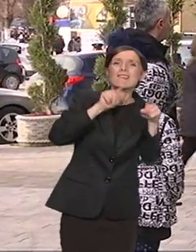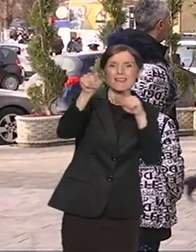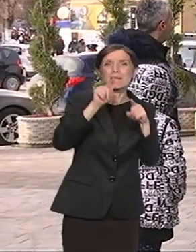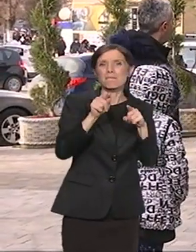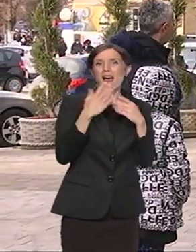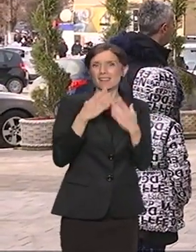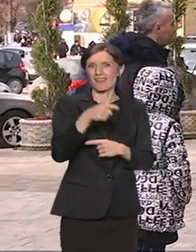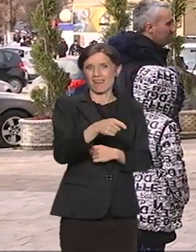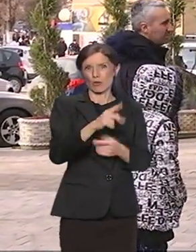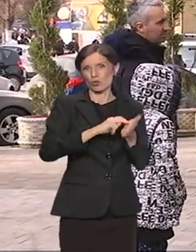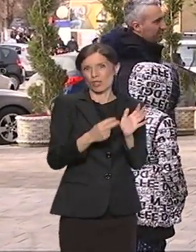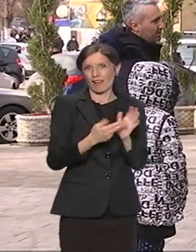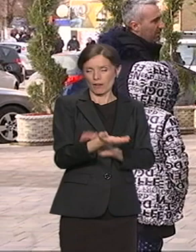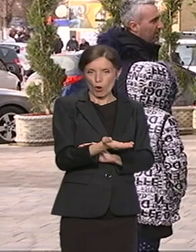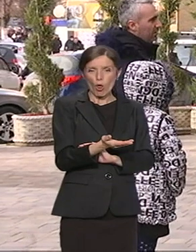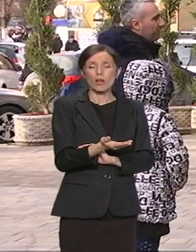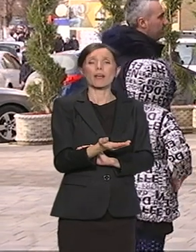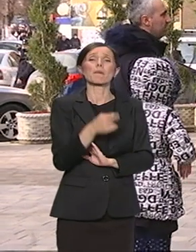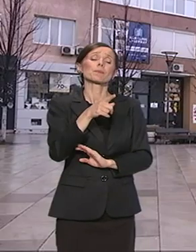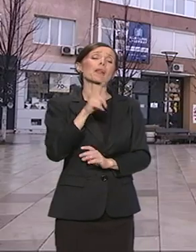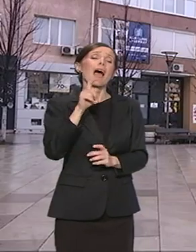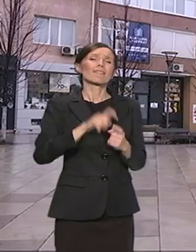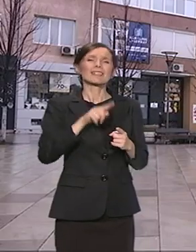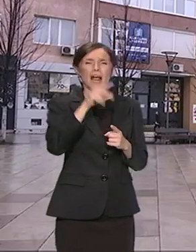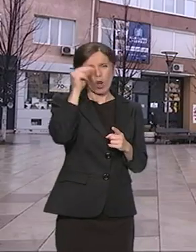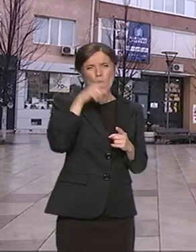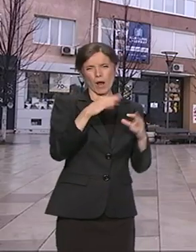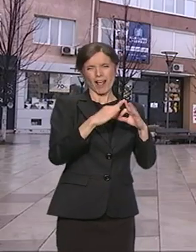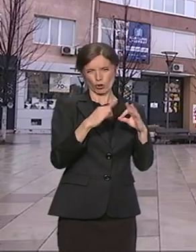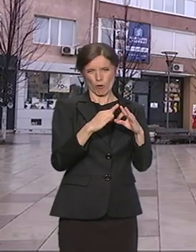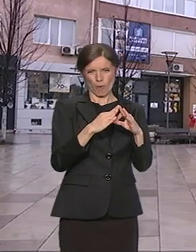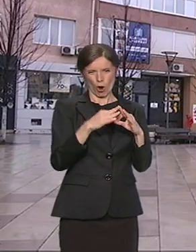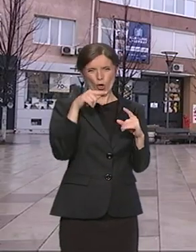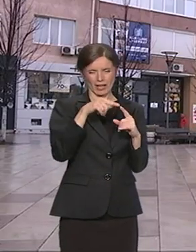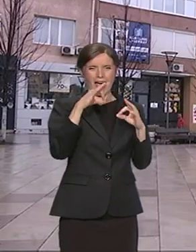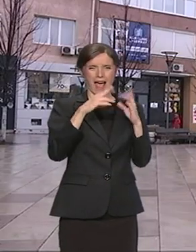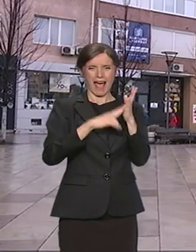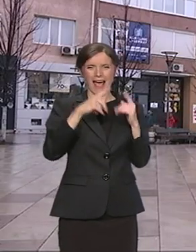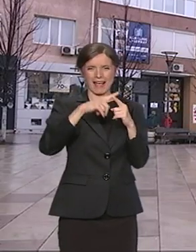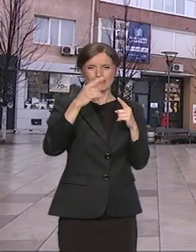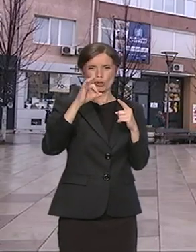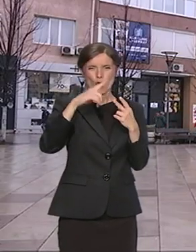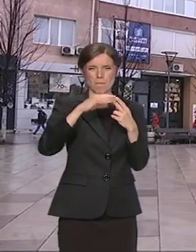Sa antropološka tačkog gledišta, kada kažem antropološka tačkog gledišta, ona znači jedan aspekt